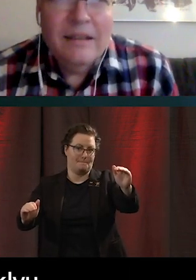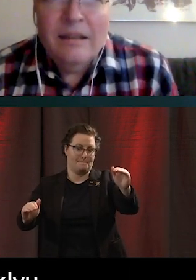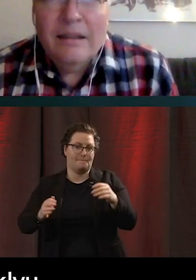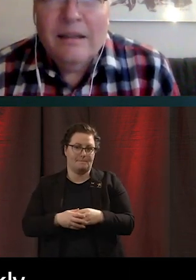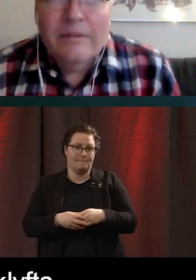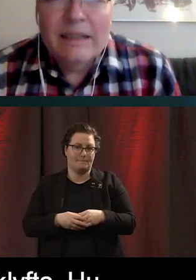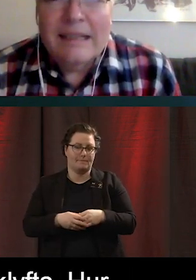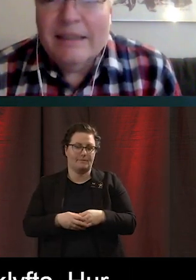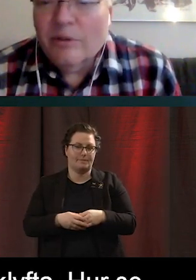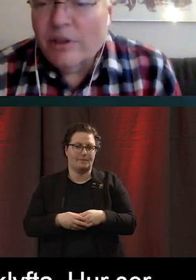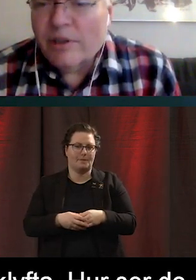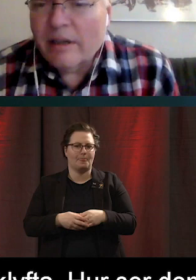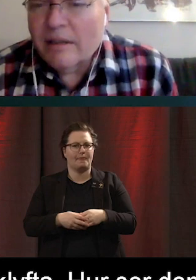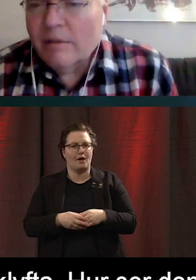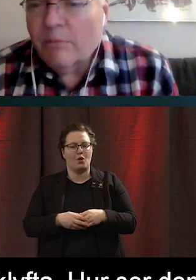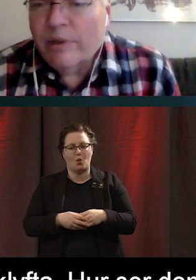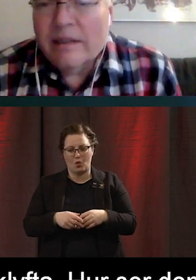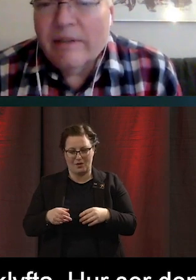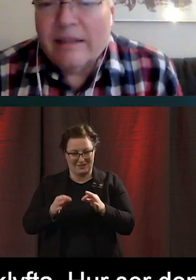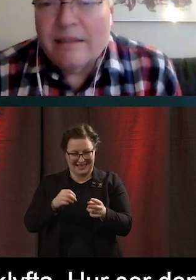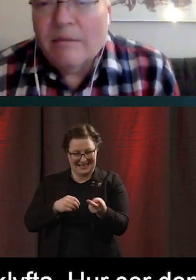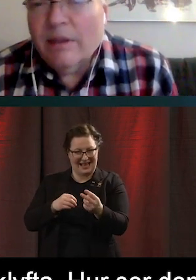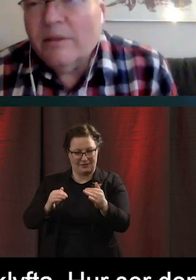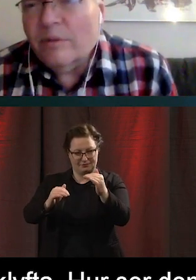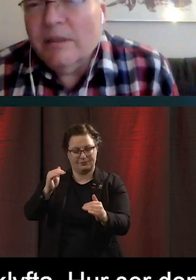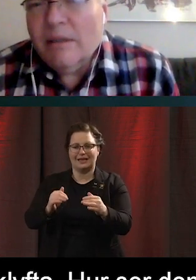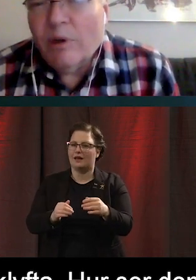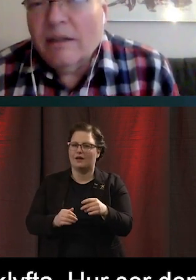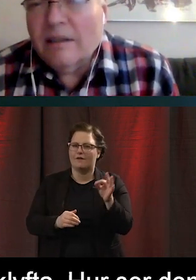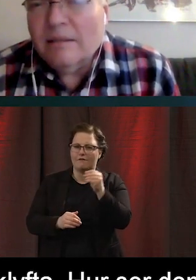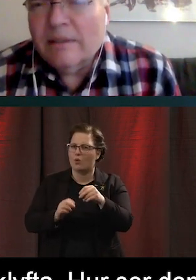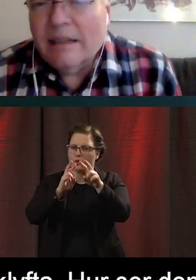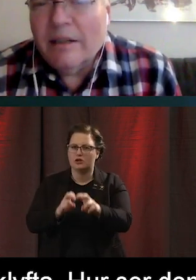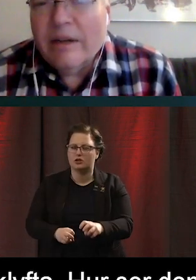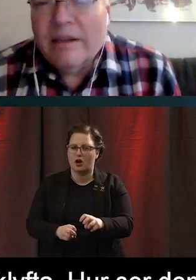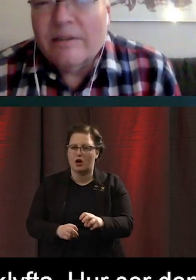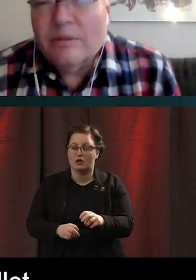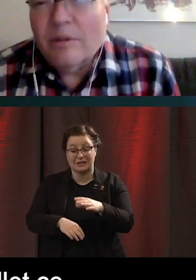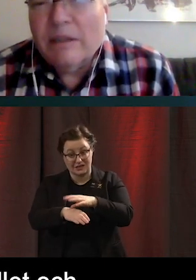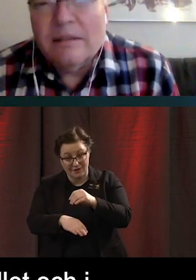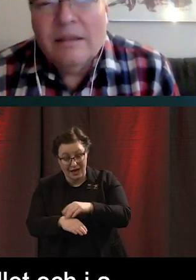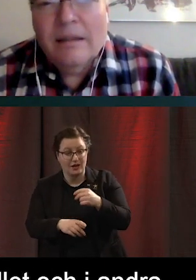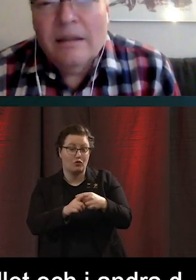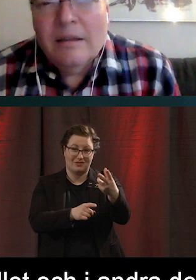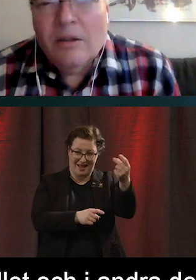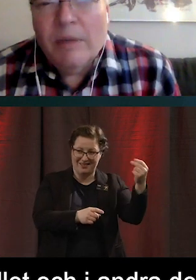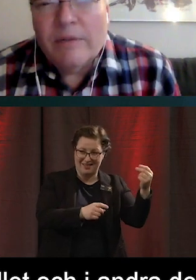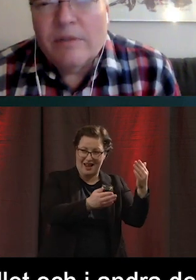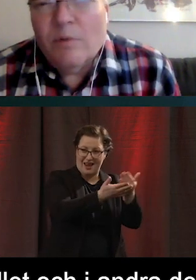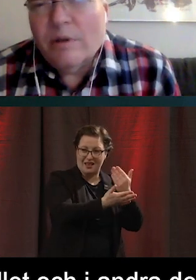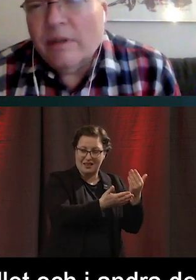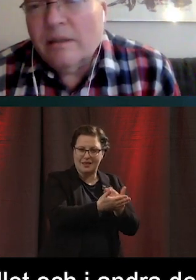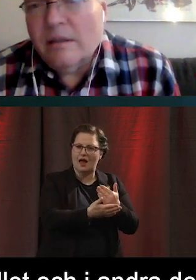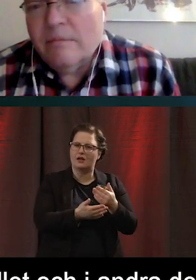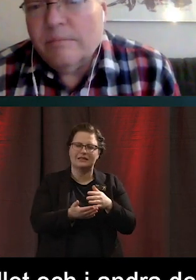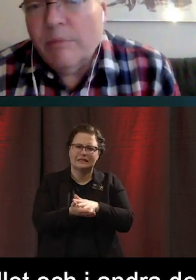undersökt. I både det svenska samhället och i många andra delar av världen så har man haft